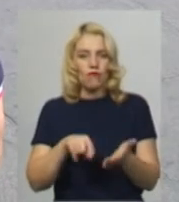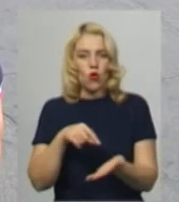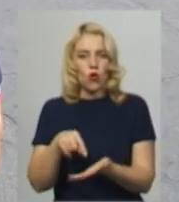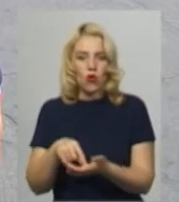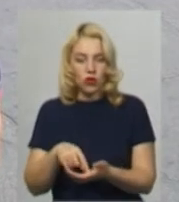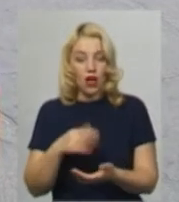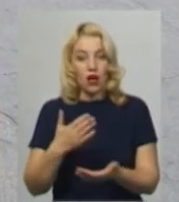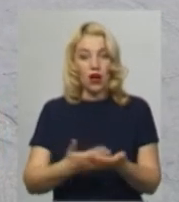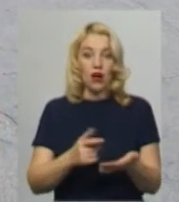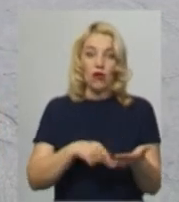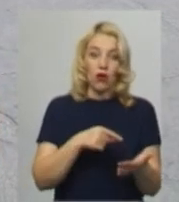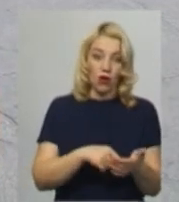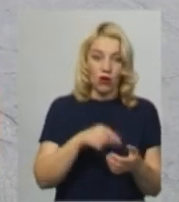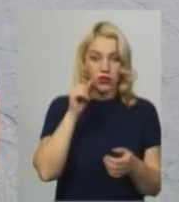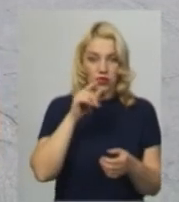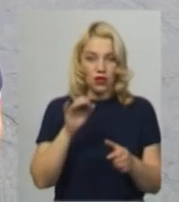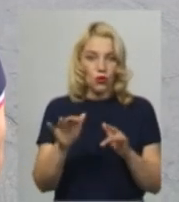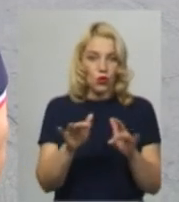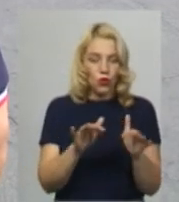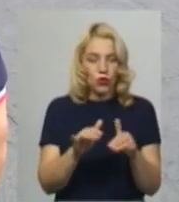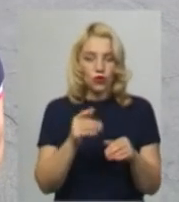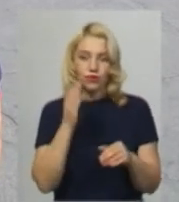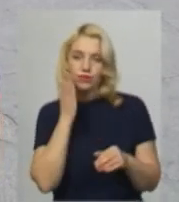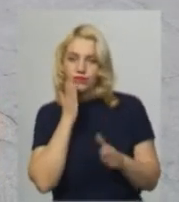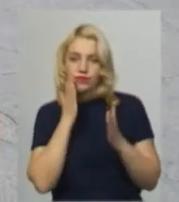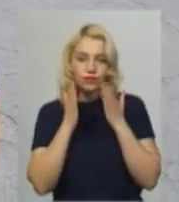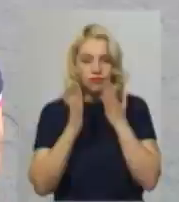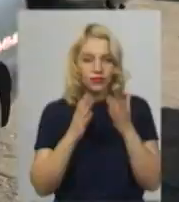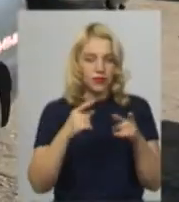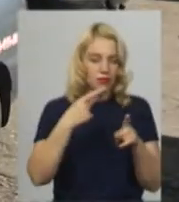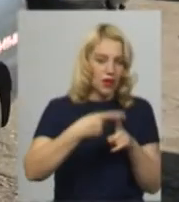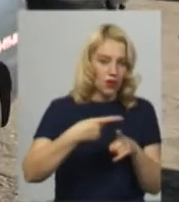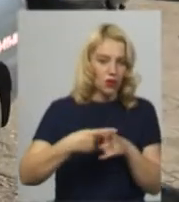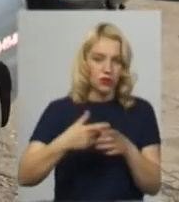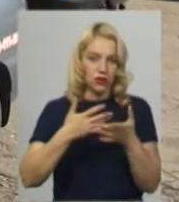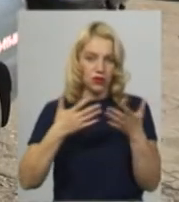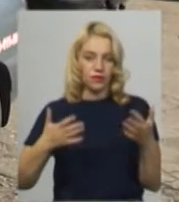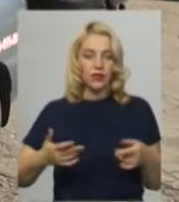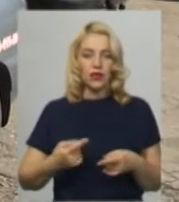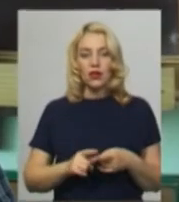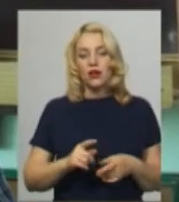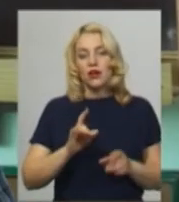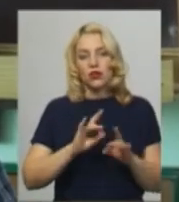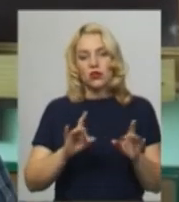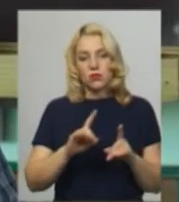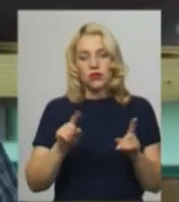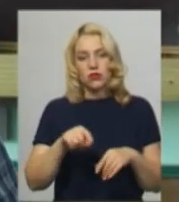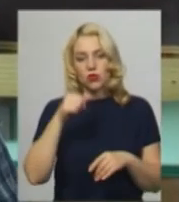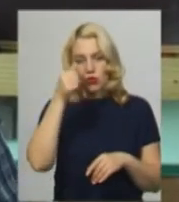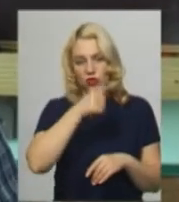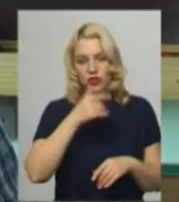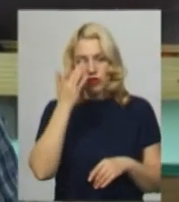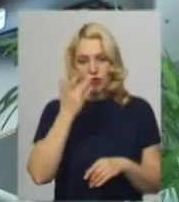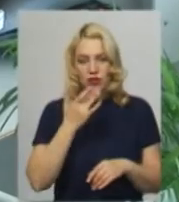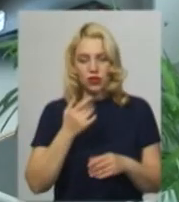так як по місту, вона вже знає, що такий рух, стрічка, перекрістки і все остальне. Микола Муха розповідає, цьогоріч влітку записатися на